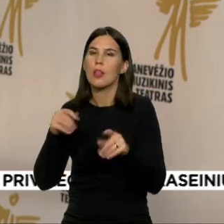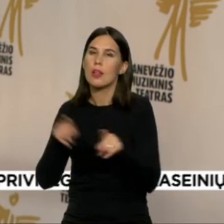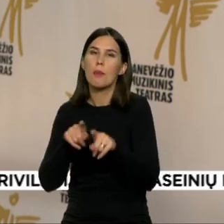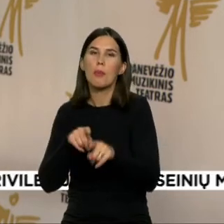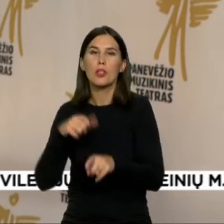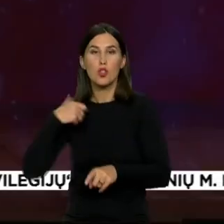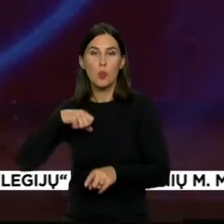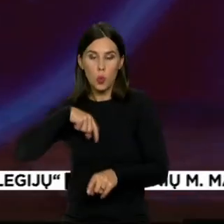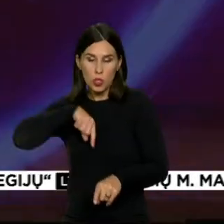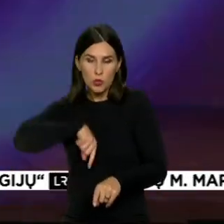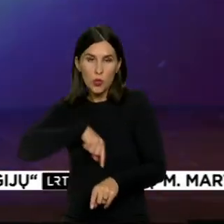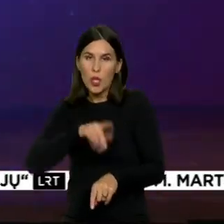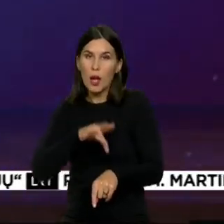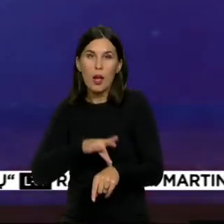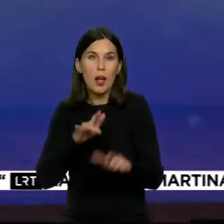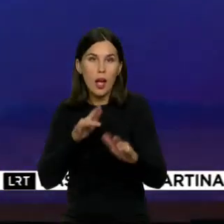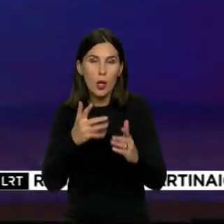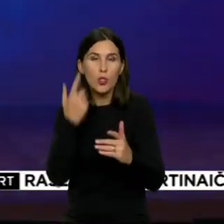viduje, o ne išorėje.